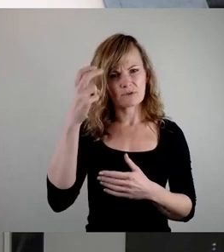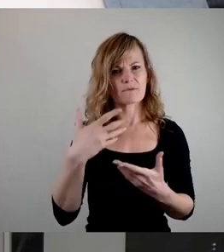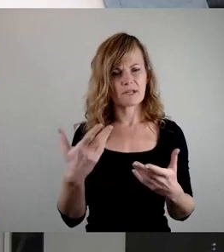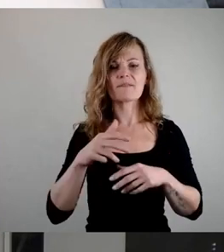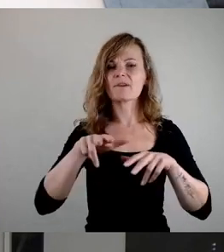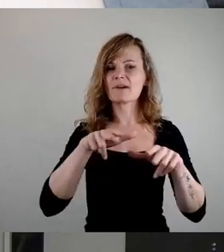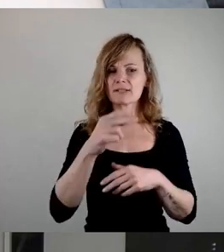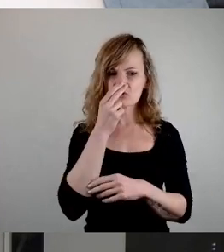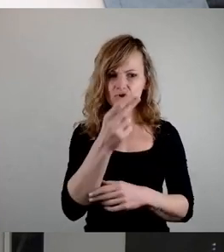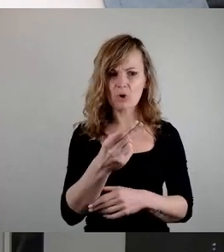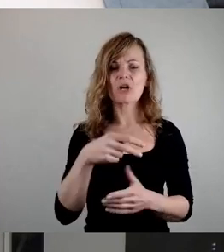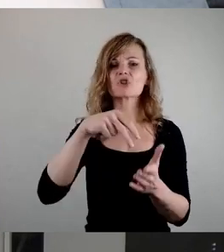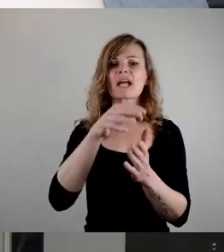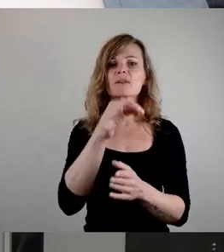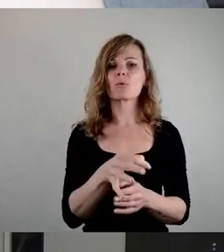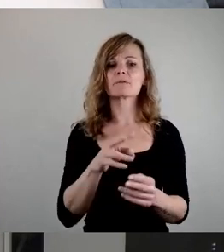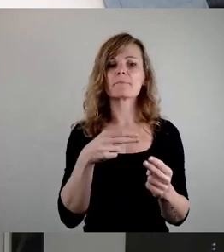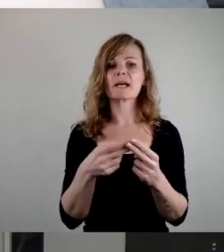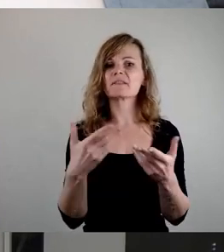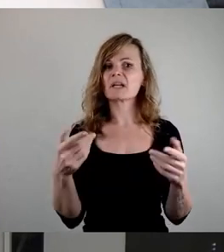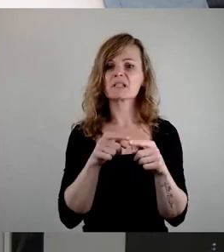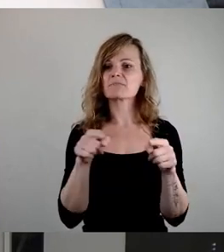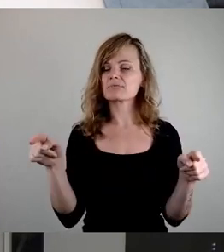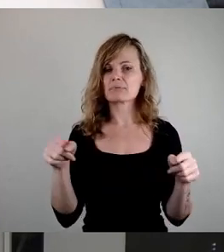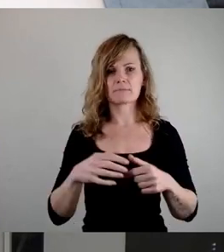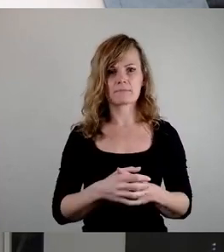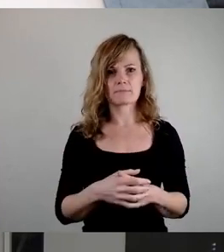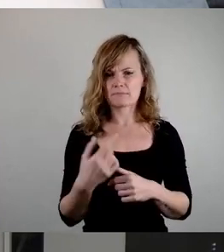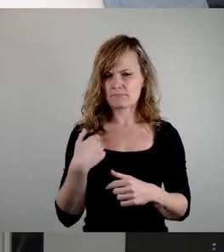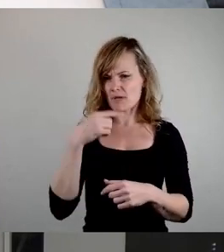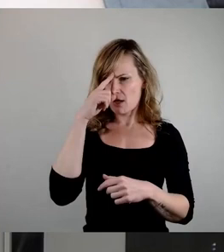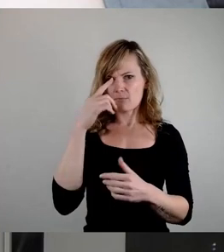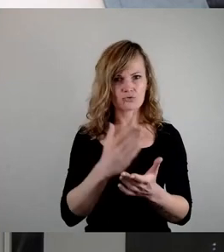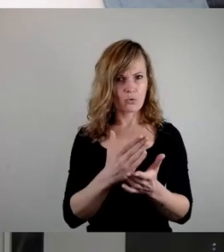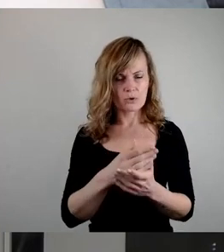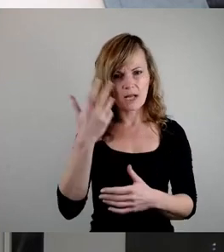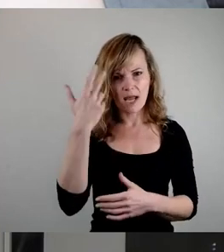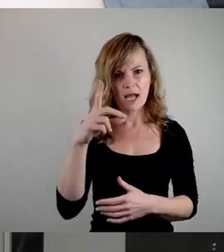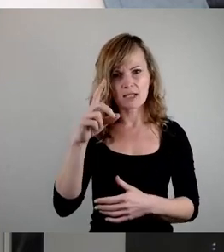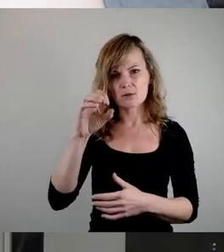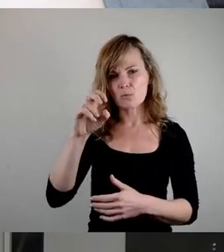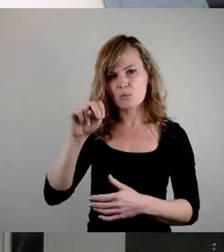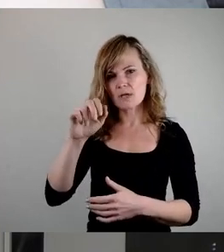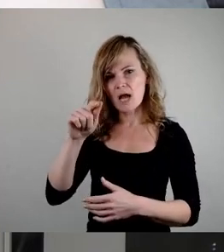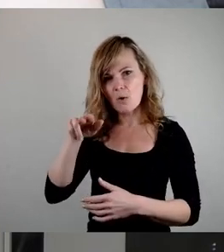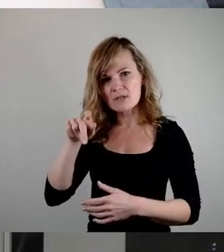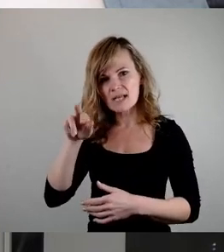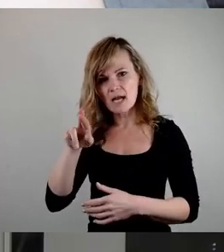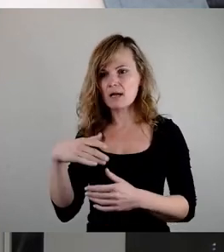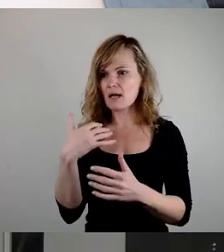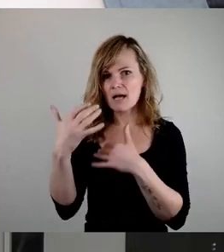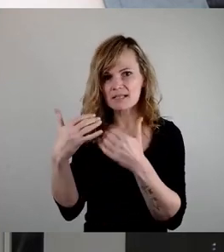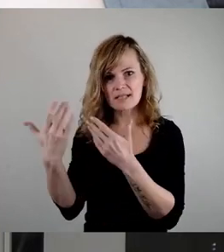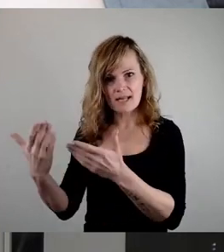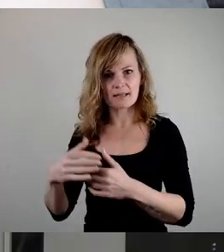Meiner Meinung nach oder meines Wissens nach ist es bereits erfolgt. Der Herr Donhauser hat darüber berichtet, dass